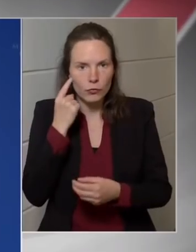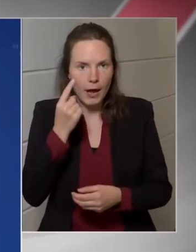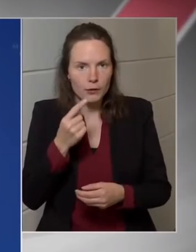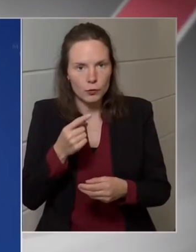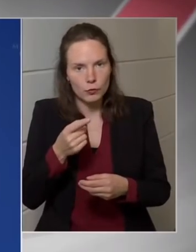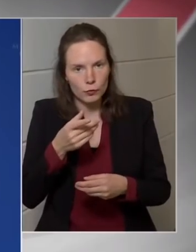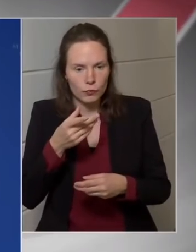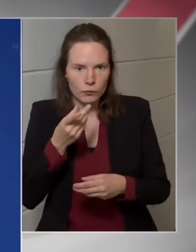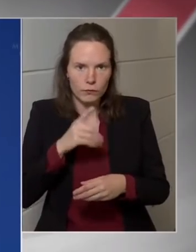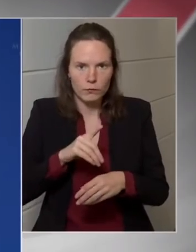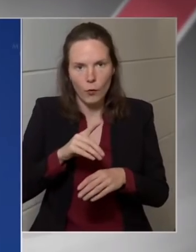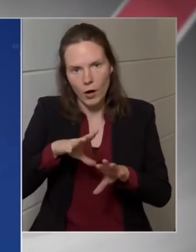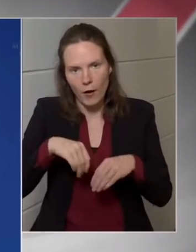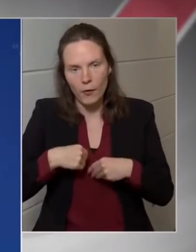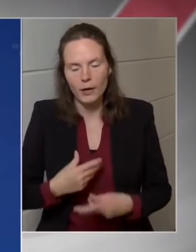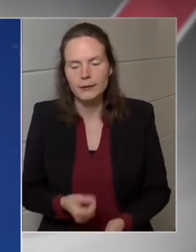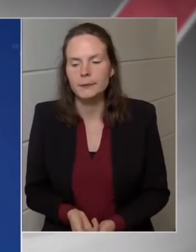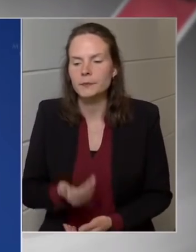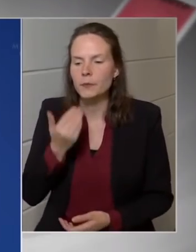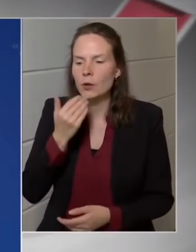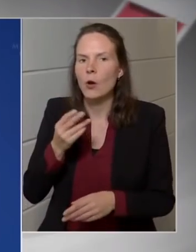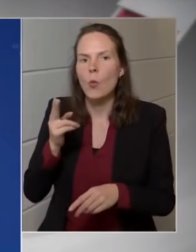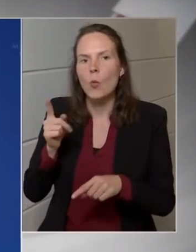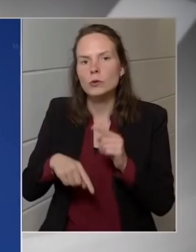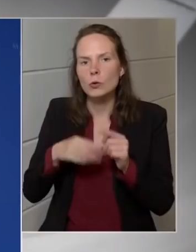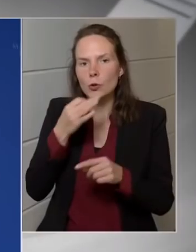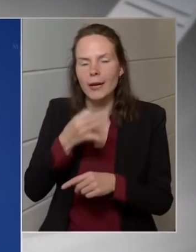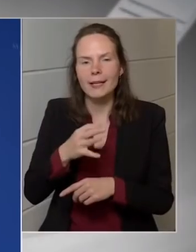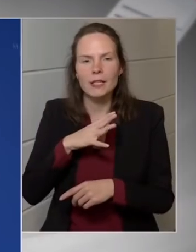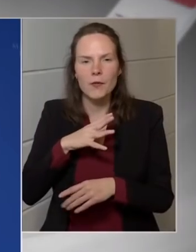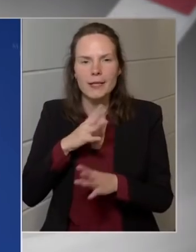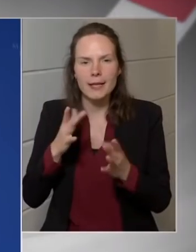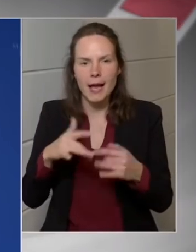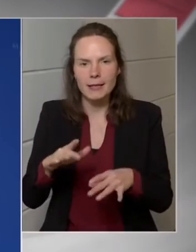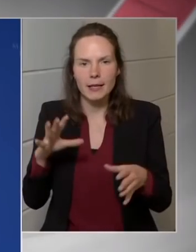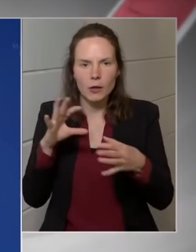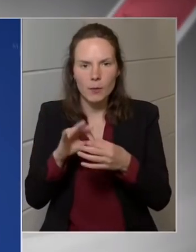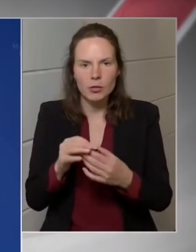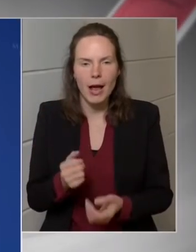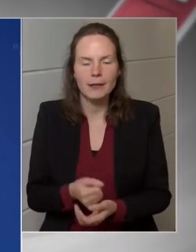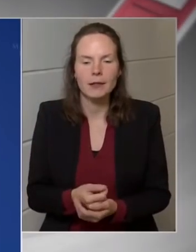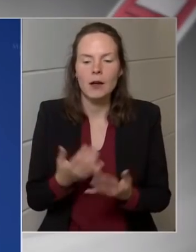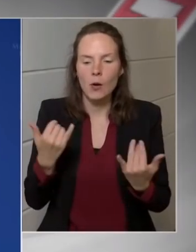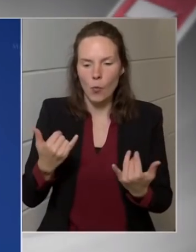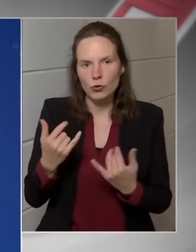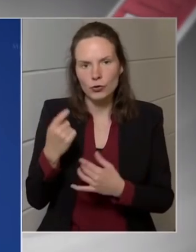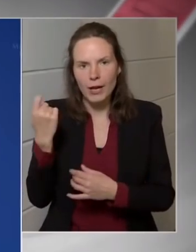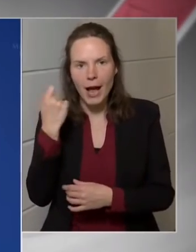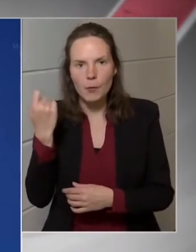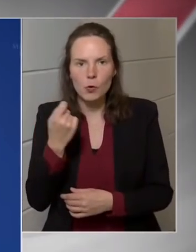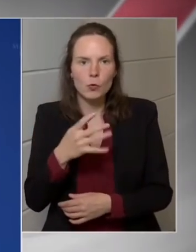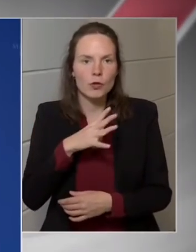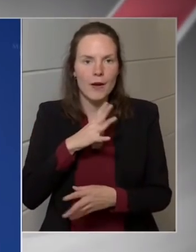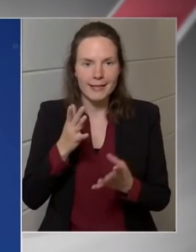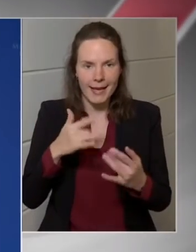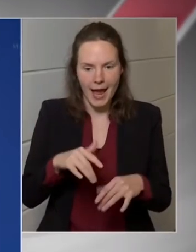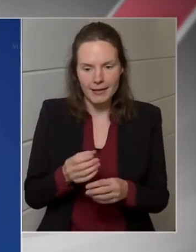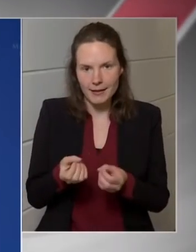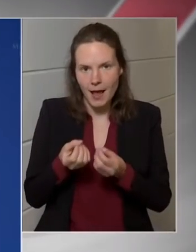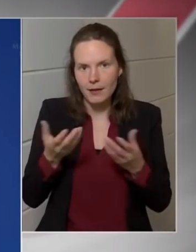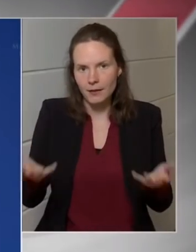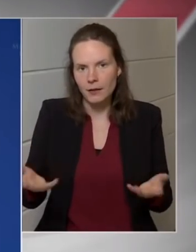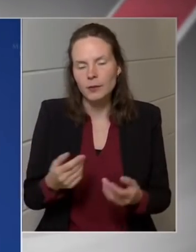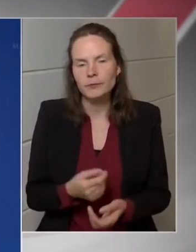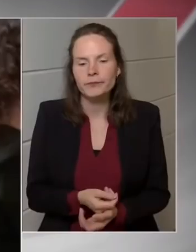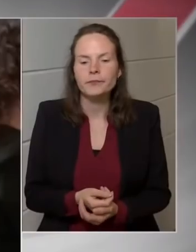vagy akadozik, akkor vissza lehet térni a hajóalvó szállításra is. Hogy ilyen kivételre együtt mi eddig is el tudtuk volna fogadni az előterjesztett